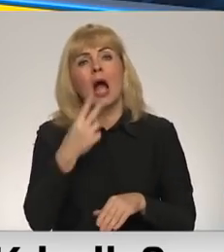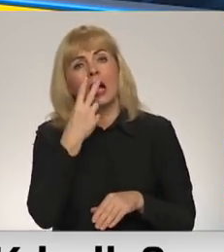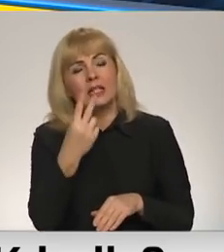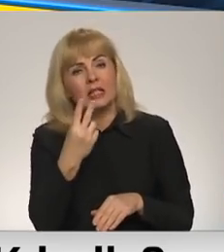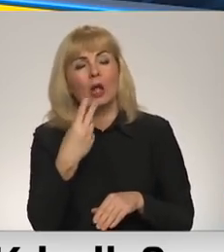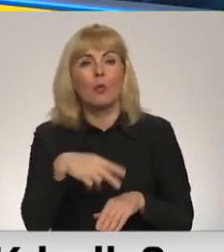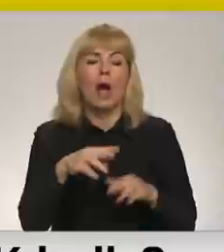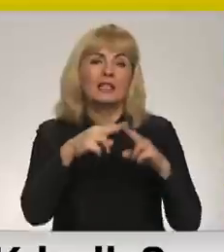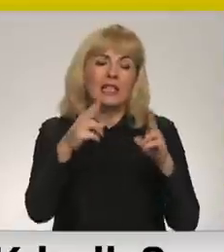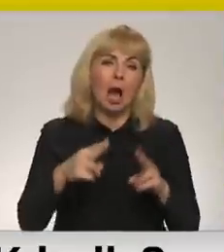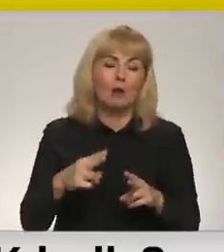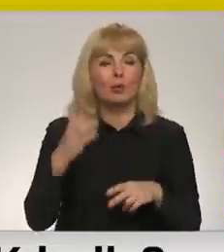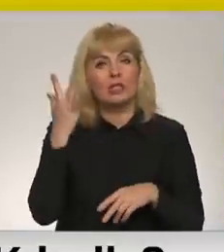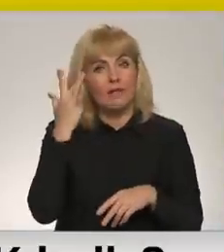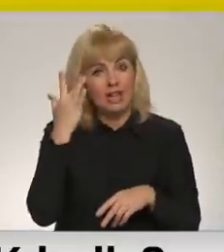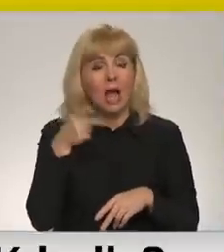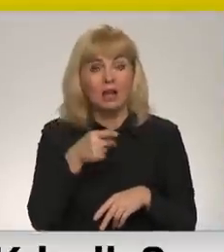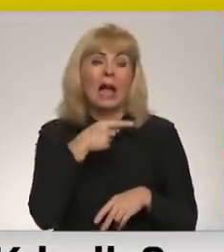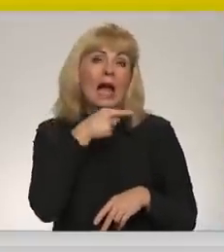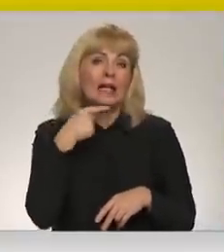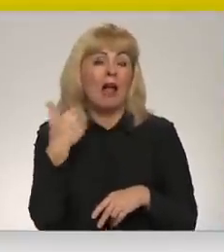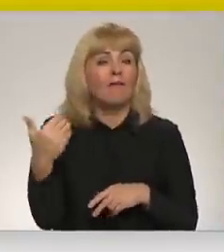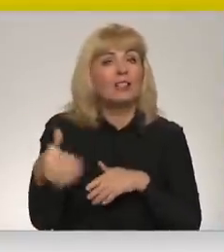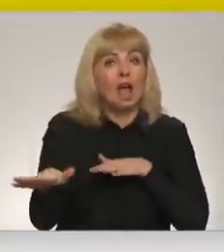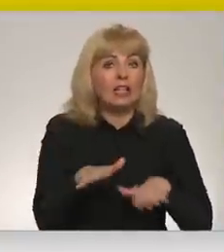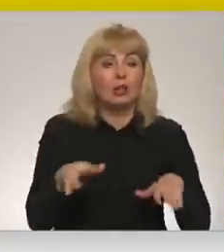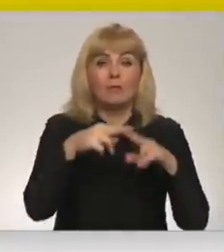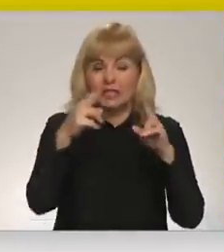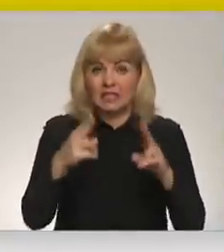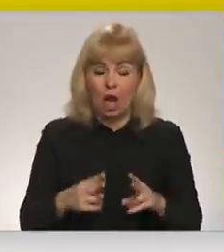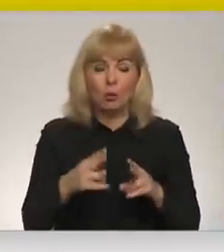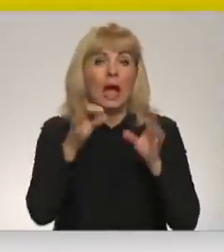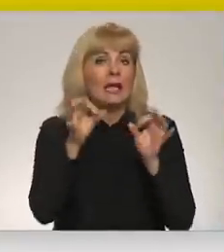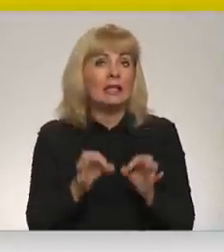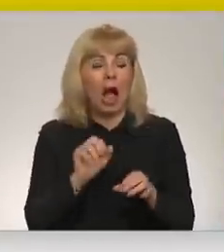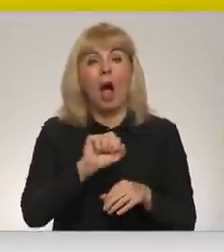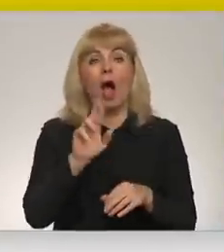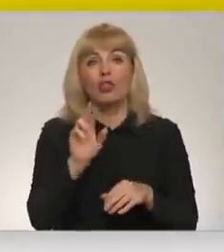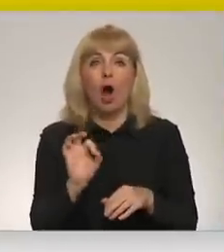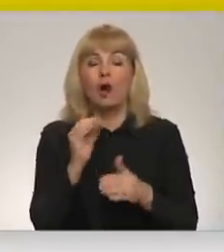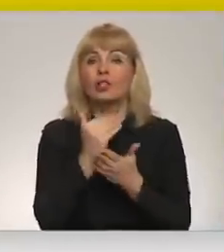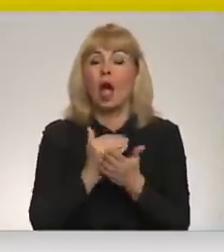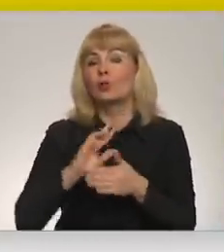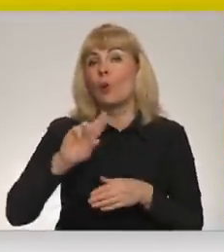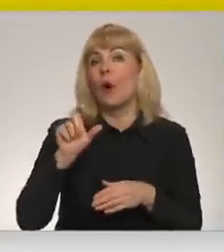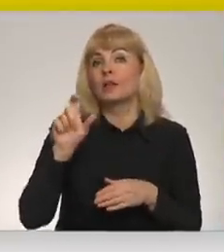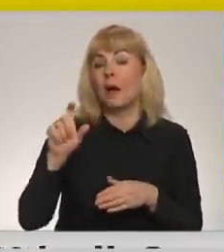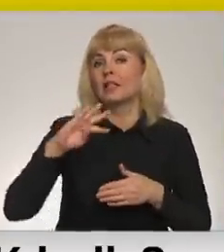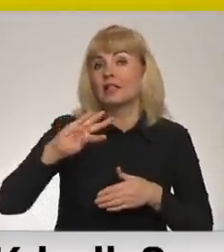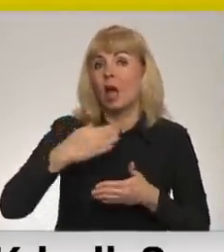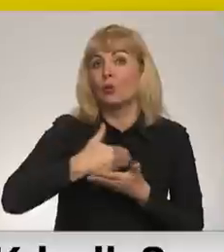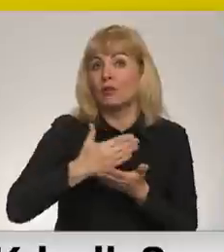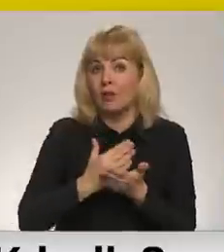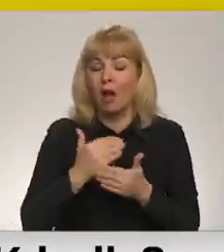tiesību viedokļa? Jā, būtībā, Krievijas rīcības starptautiskajās tiesībās ir ANO statūtu 2. panta 4. daļas